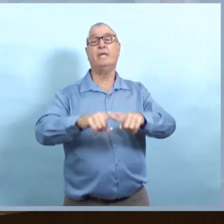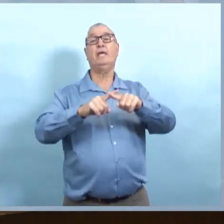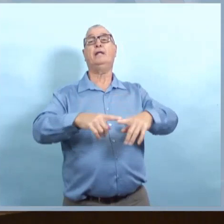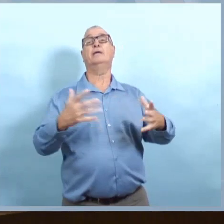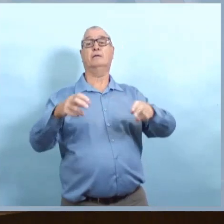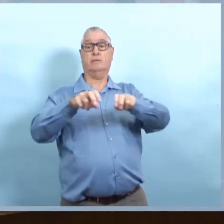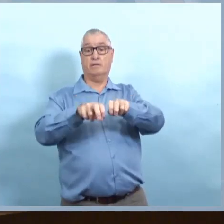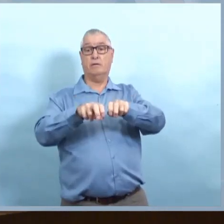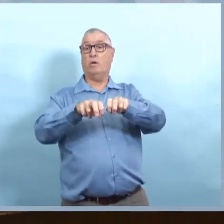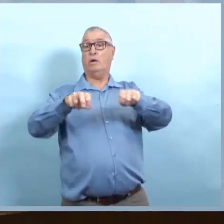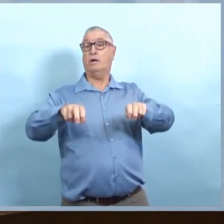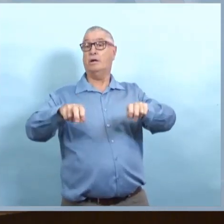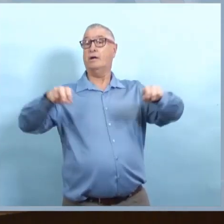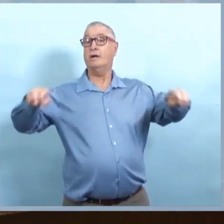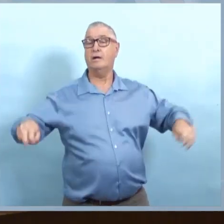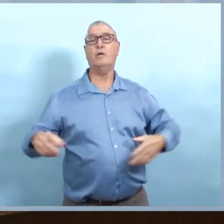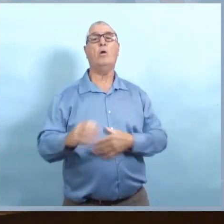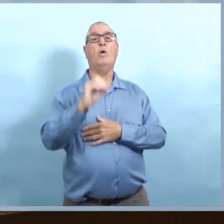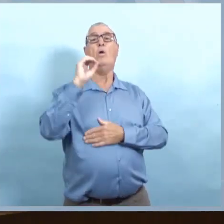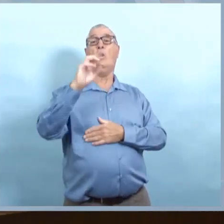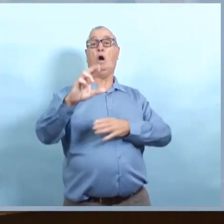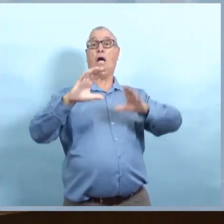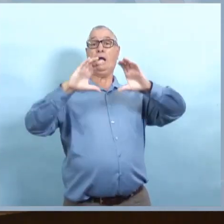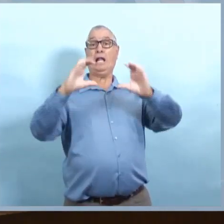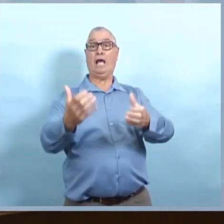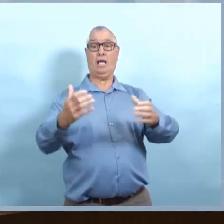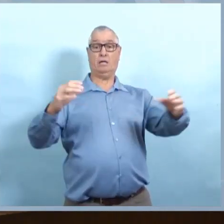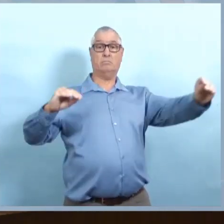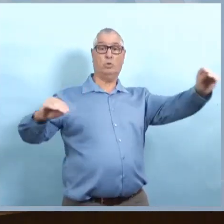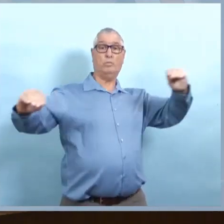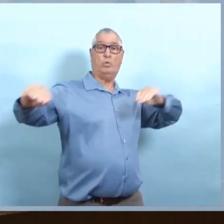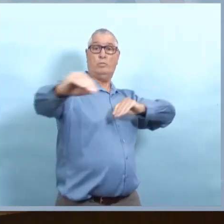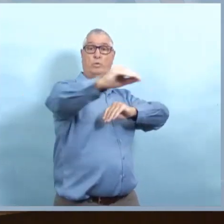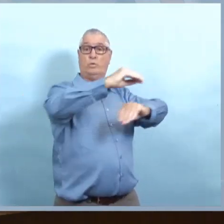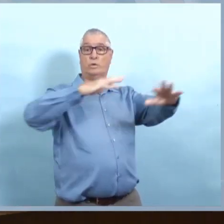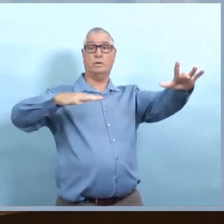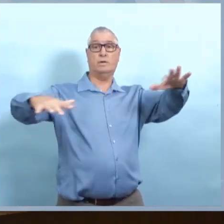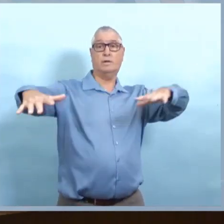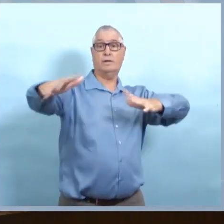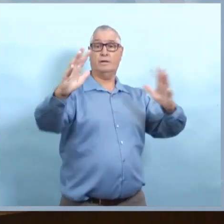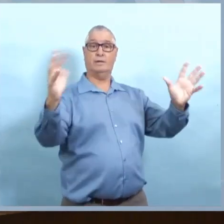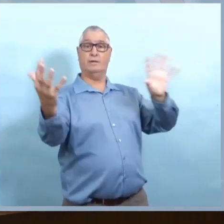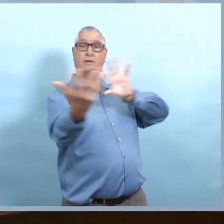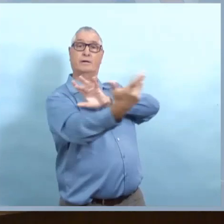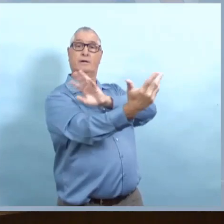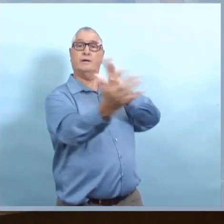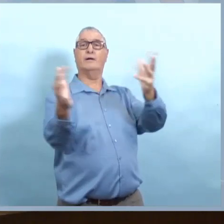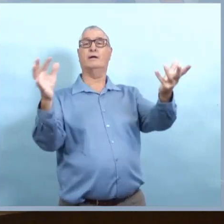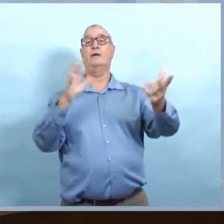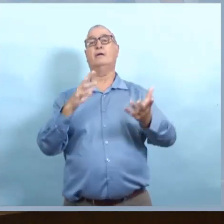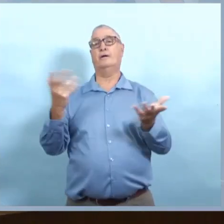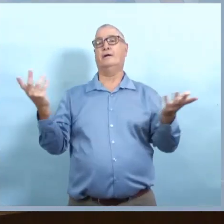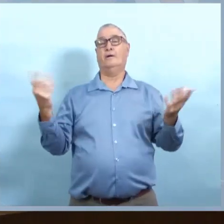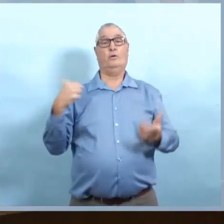cas-là, il faut dire à toute la cohorte ce qui se passe, mais ça dépend d'un certain nombre de circonstances. Ça dépend de la distance entre les sièges